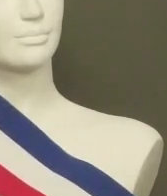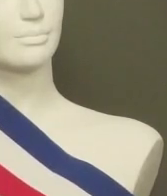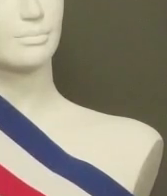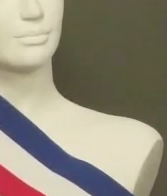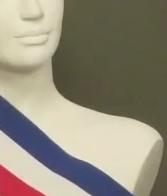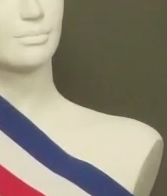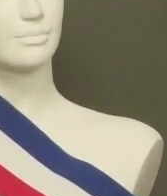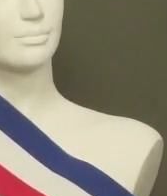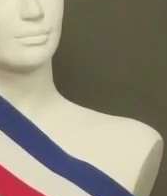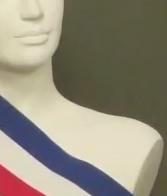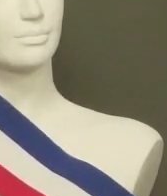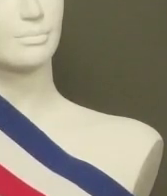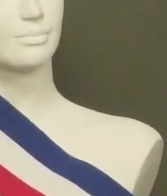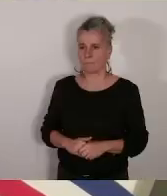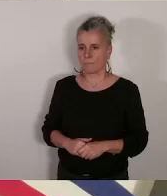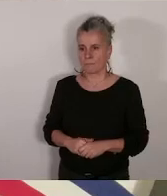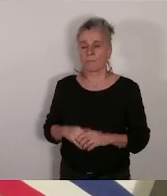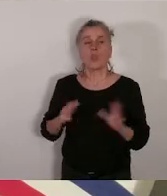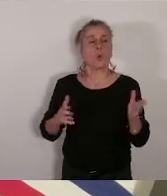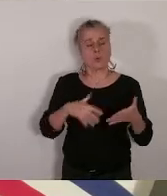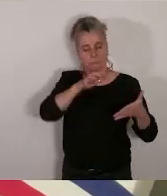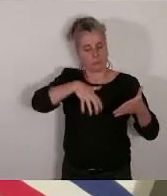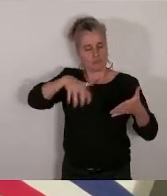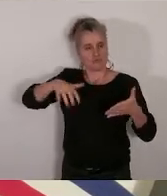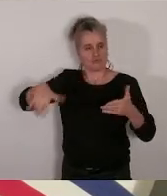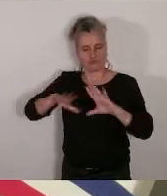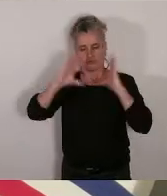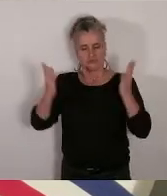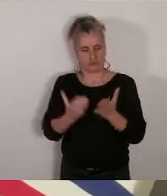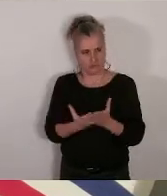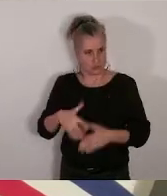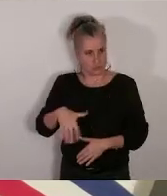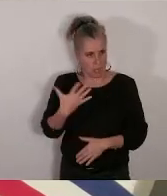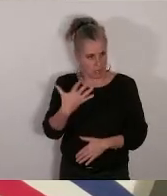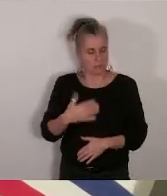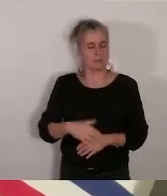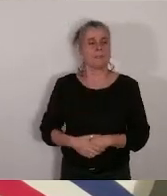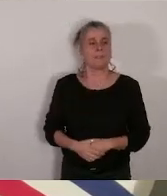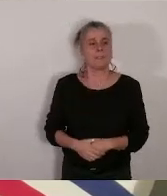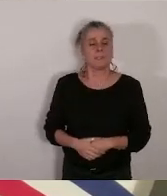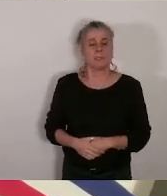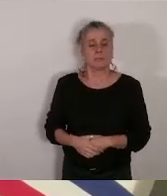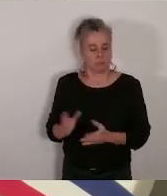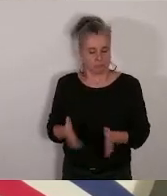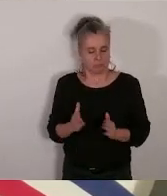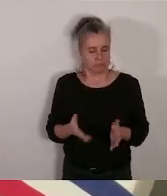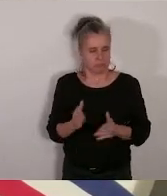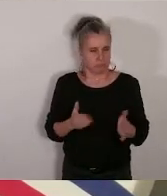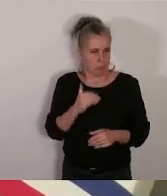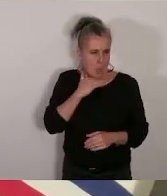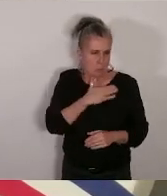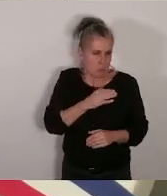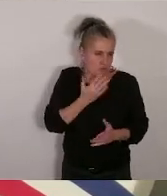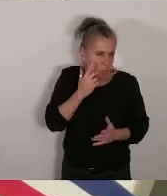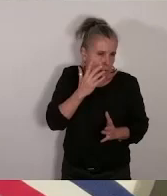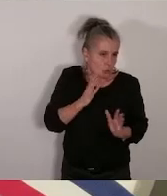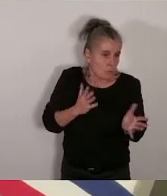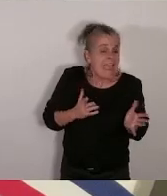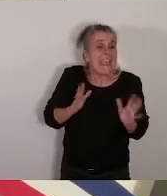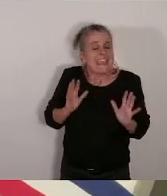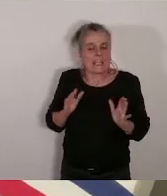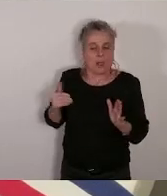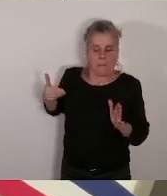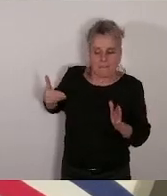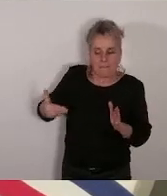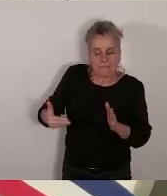Bon, vous verrez, il y a 15 rapports. Ça peut aller assez vite, si ce n'est que quand même. C'est le dernier conseil d'arrondissement de l